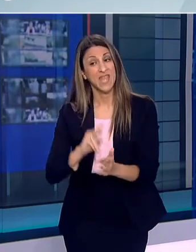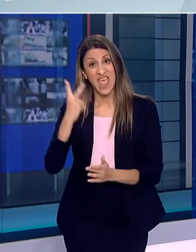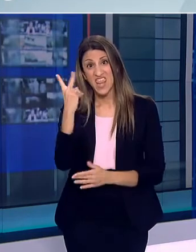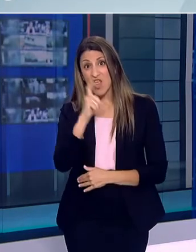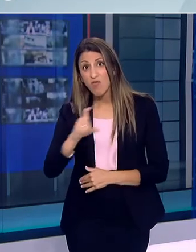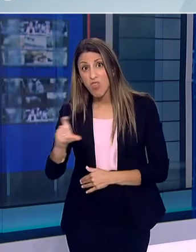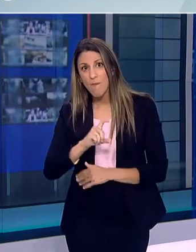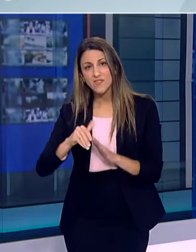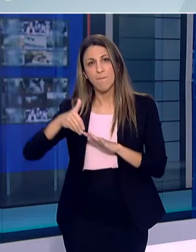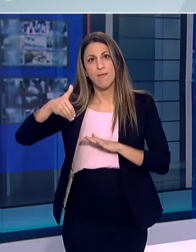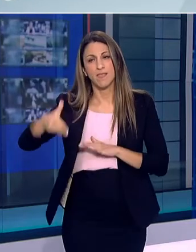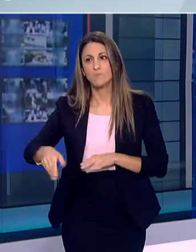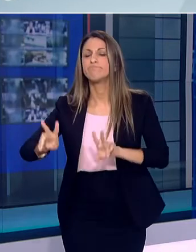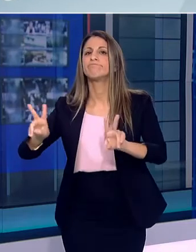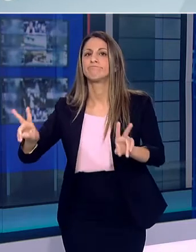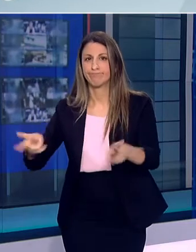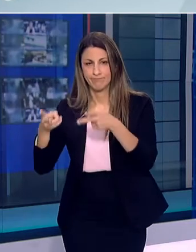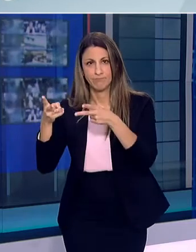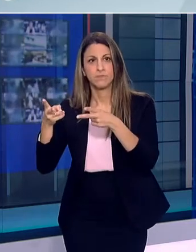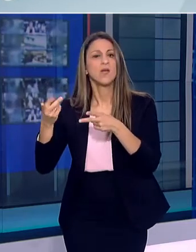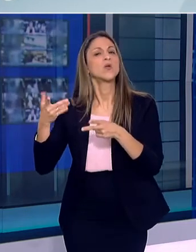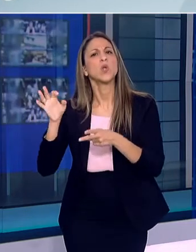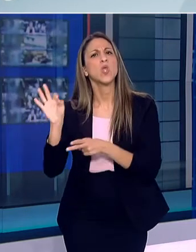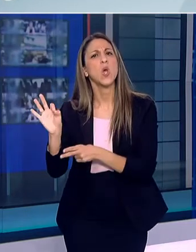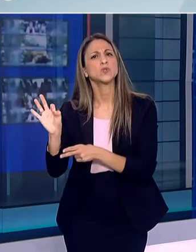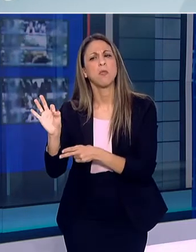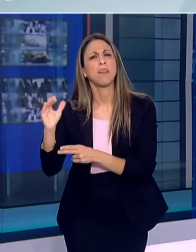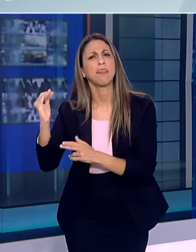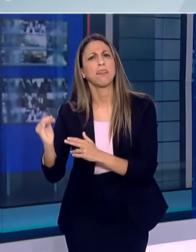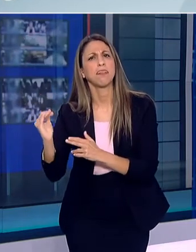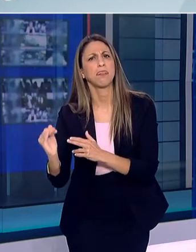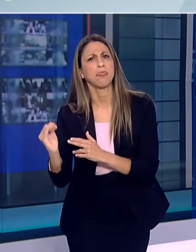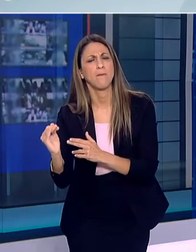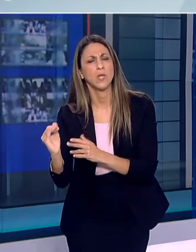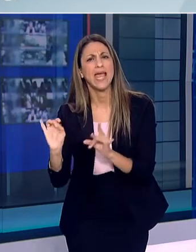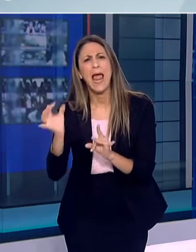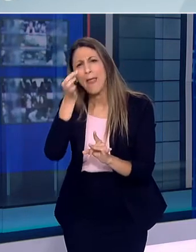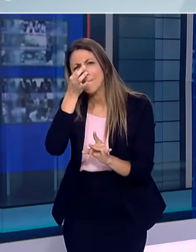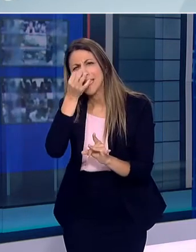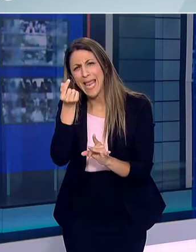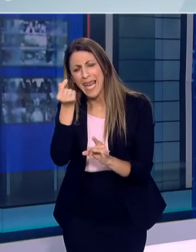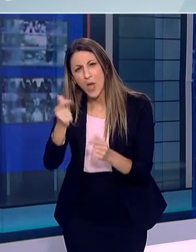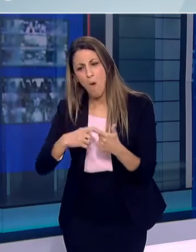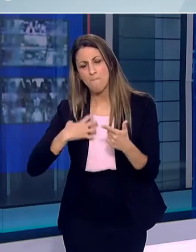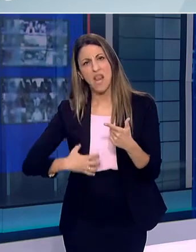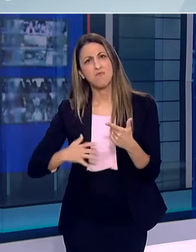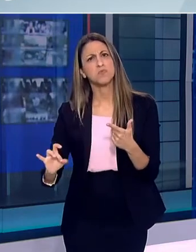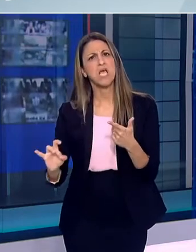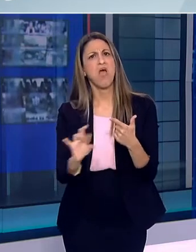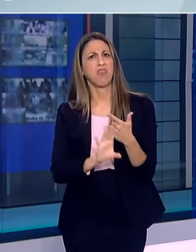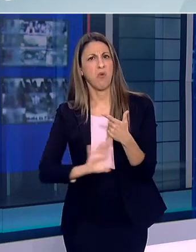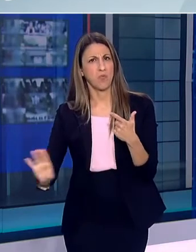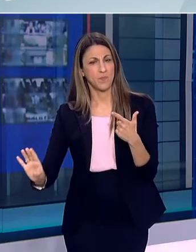δύο εβδομάδες διαπίστουσαν γρήγορα μειούμενα επίπεδα του ιού στη μύτη των ζώων και σχεδόν καθόλου στους πνεύμονες. Όλα τα ζώα γρήγορα